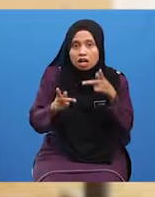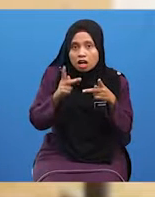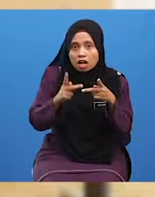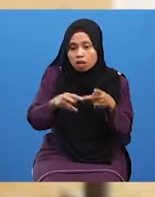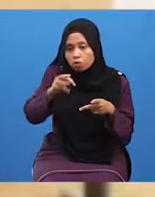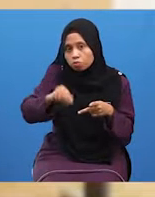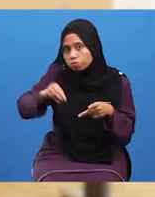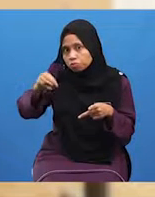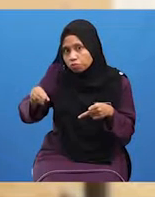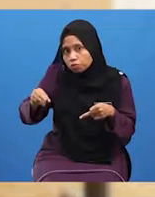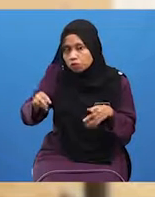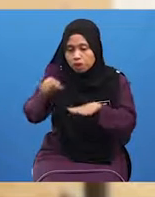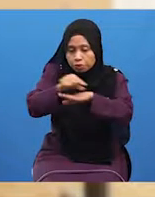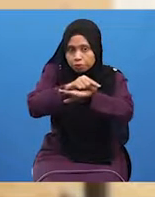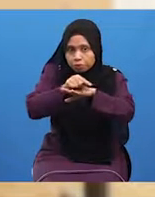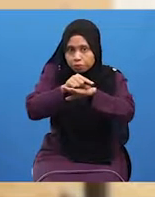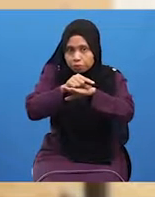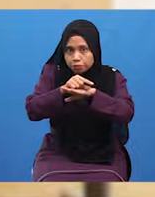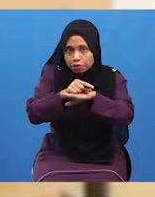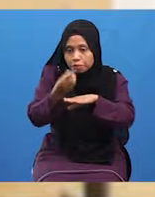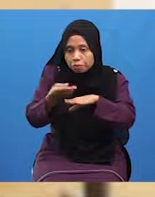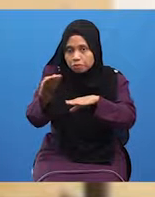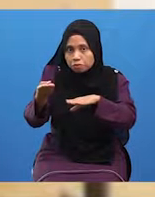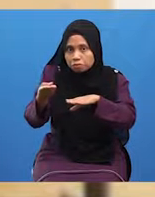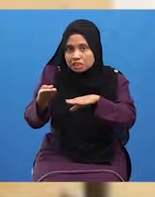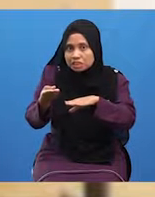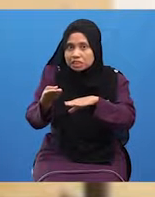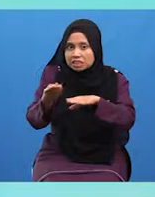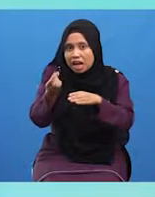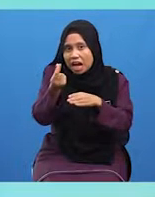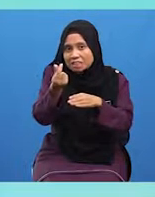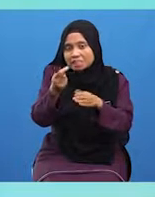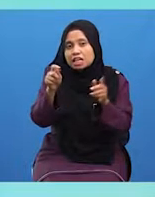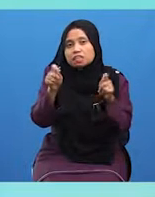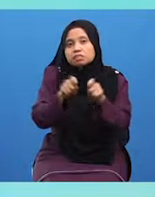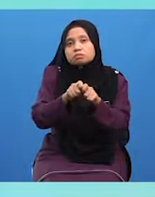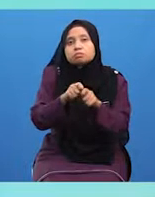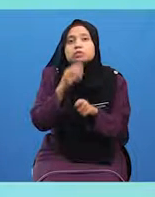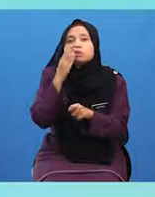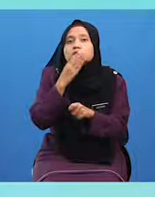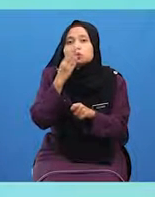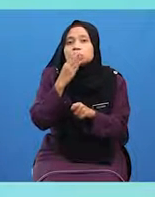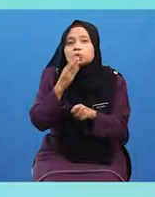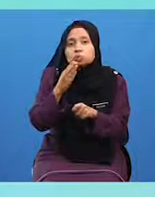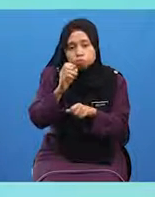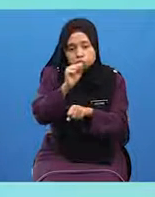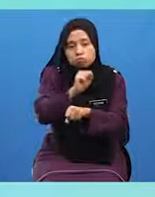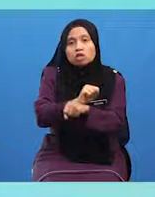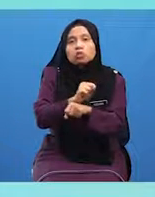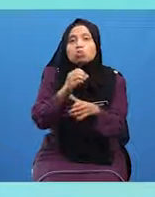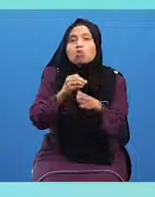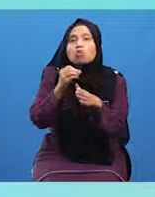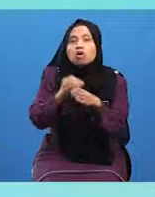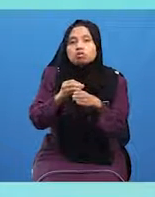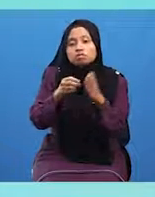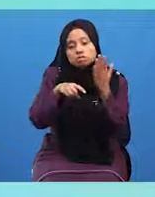murid-murid Menggunakan benda-benda kesat Seperti tisu, batu Atau daun